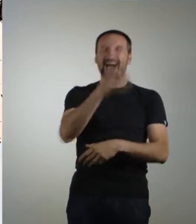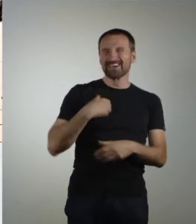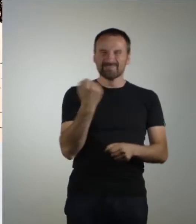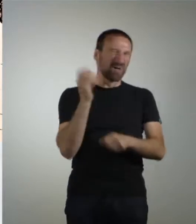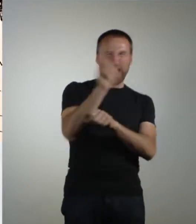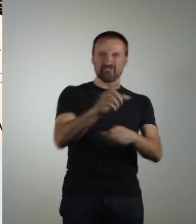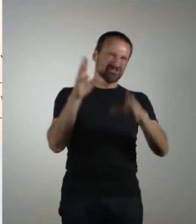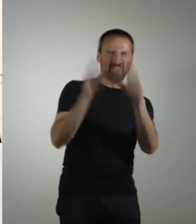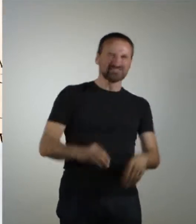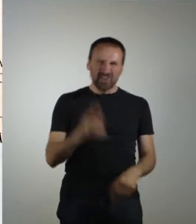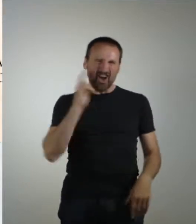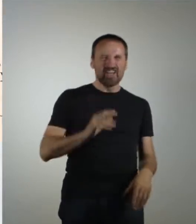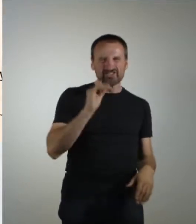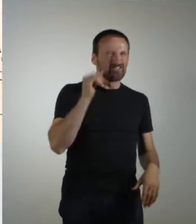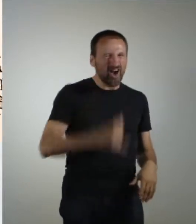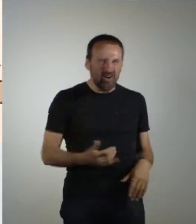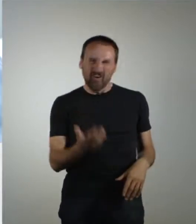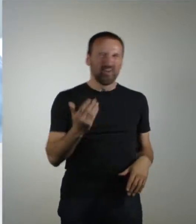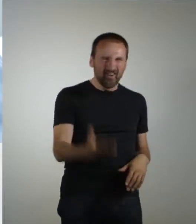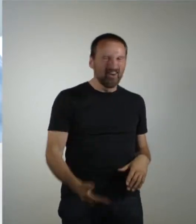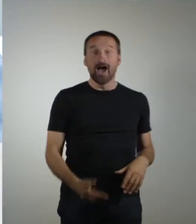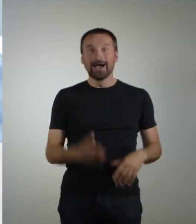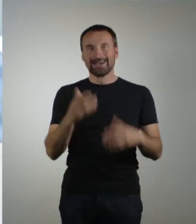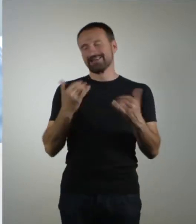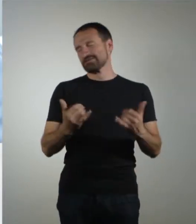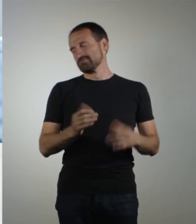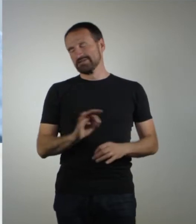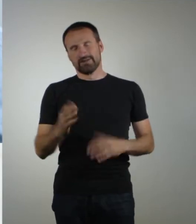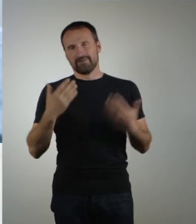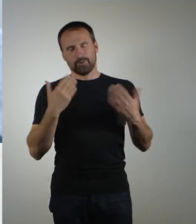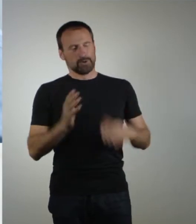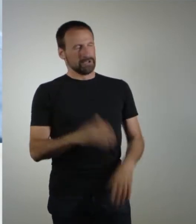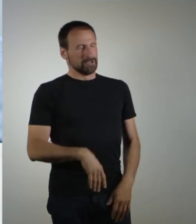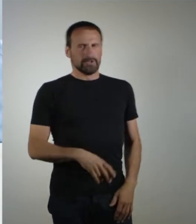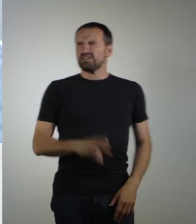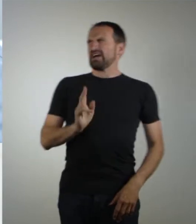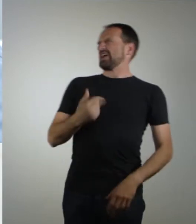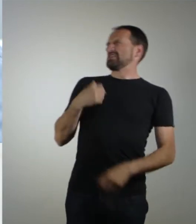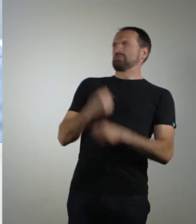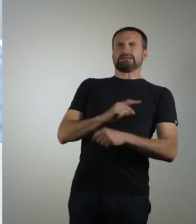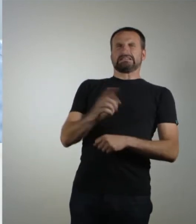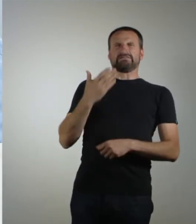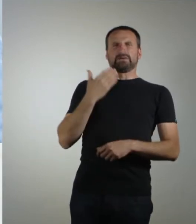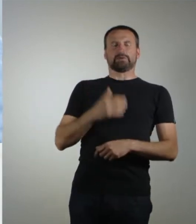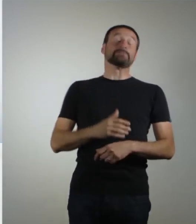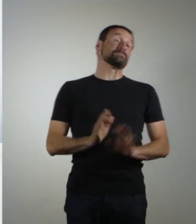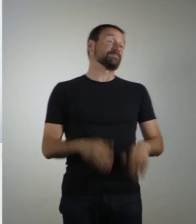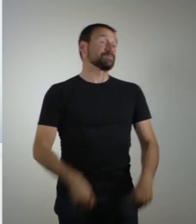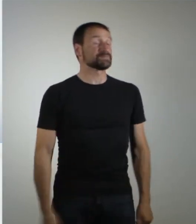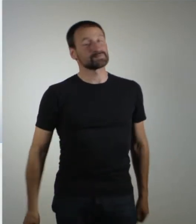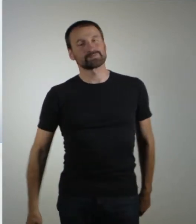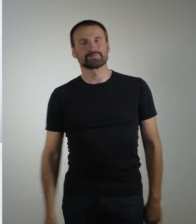Ich mach dich nass, alte Frau, ich mach dich nass. Genau an so einer Szene sollte man jetzt eigentlich eine Werbung bringen. Eigentlich machen wir sowas ja nicht.